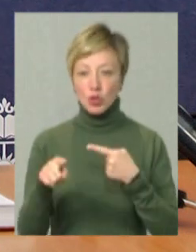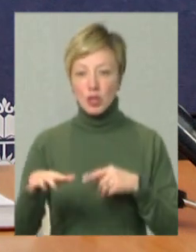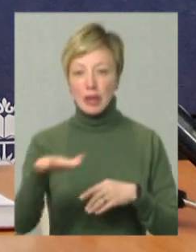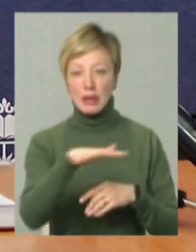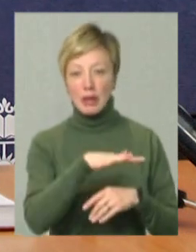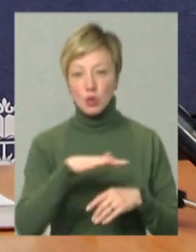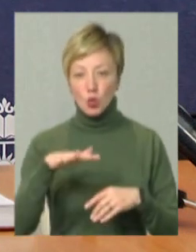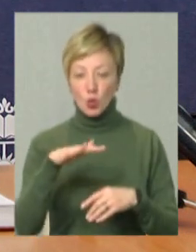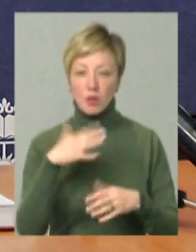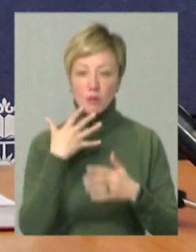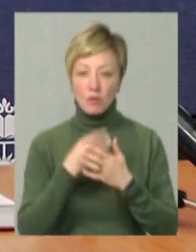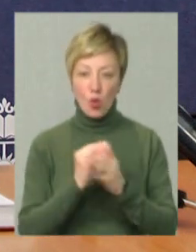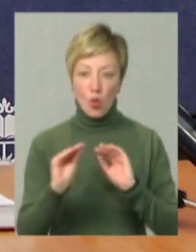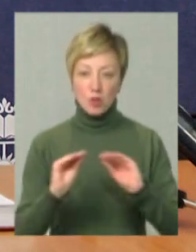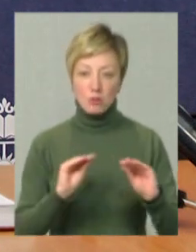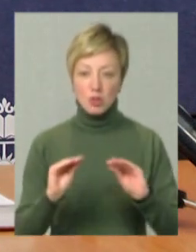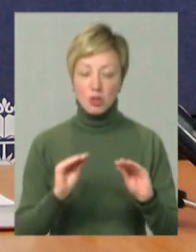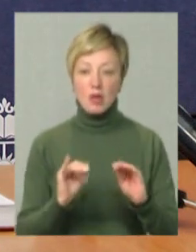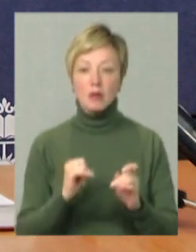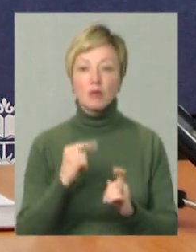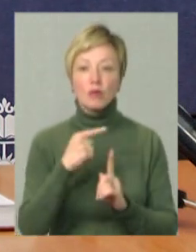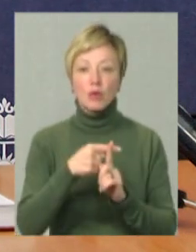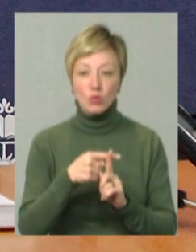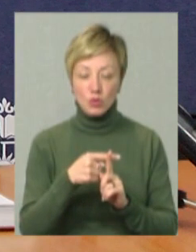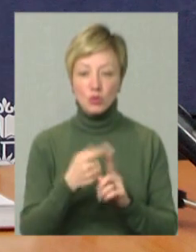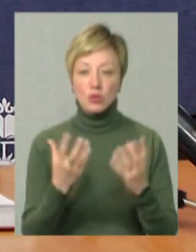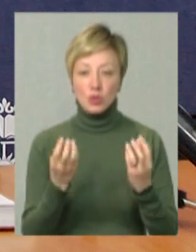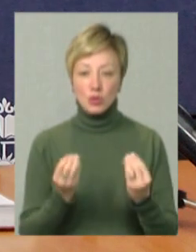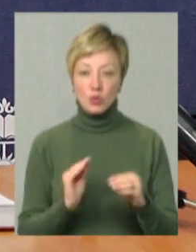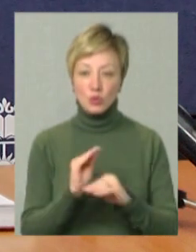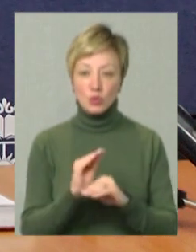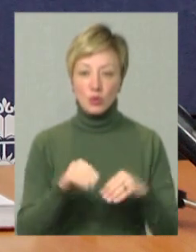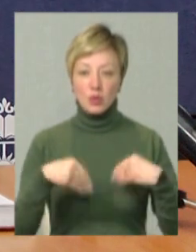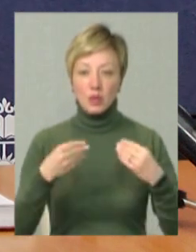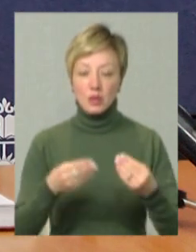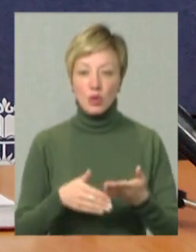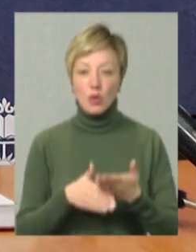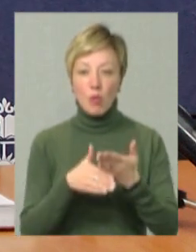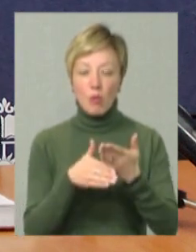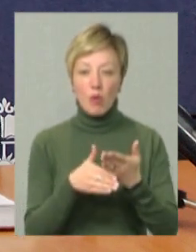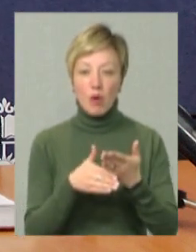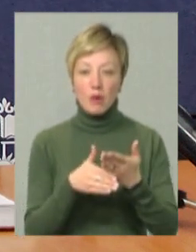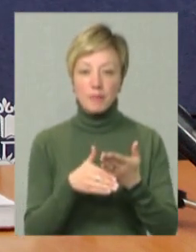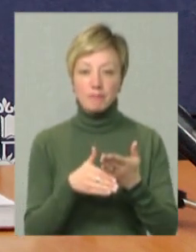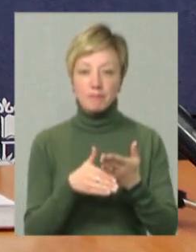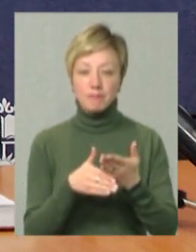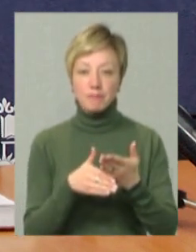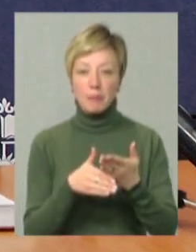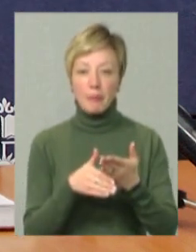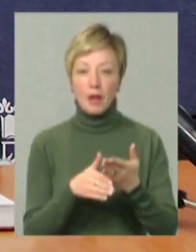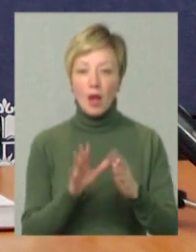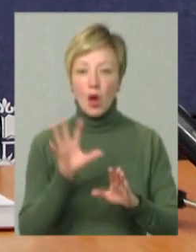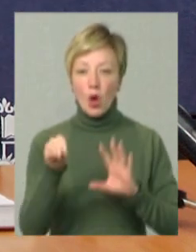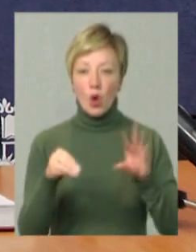іншу область для свого розміщення. Крім того, додатково надається допомога, сприяння у